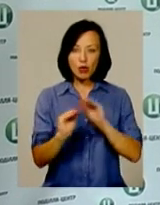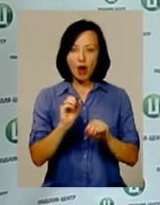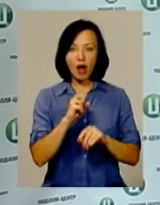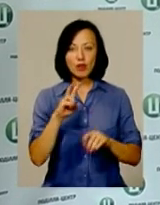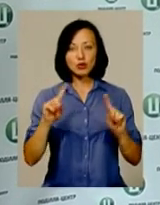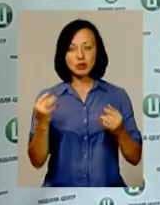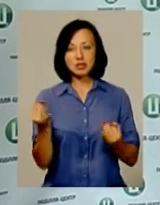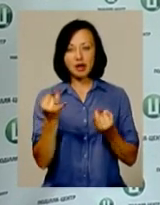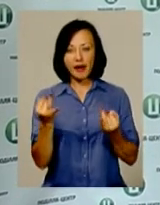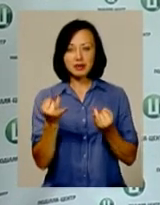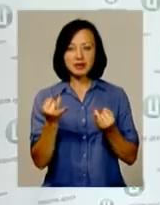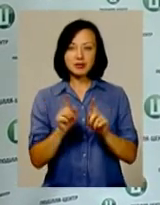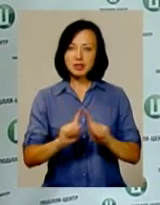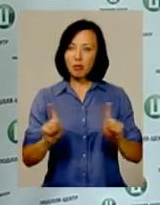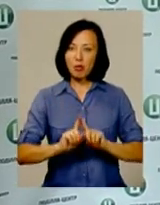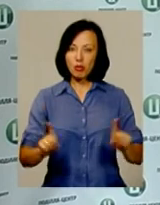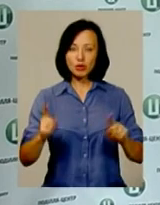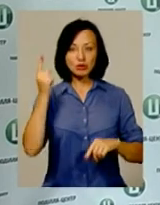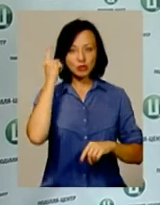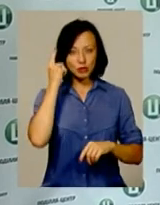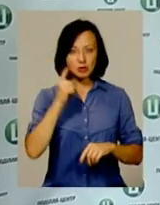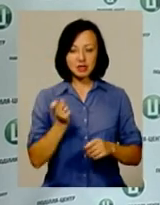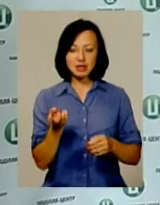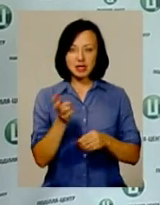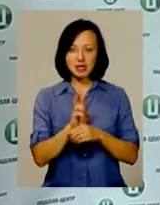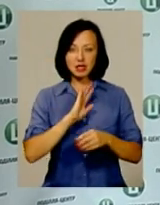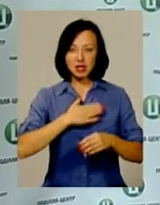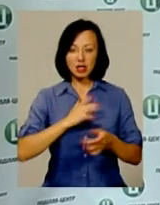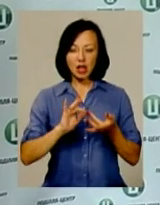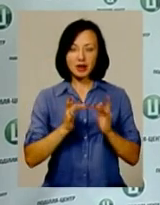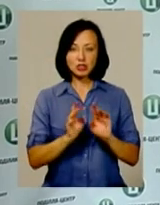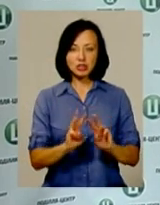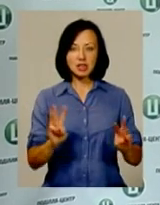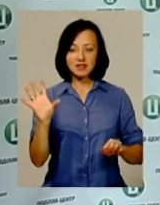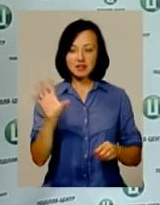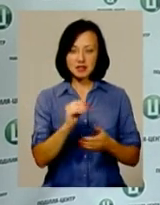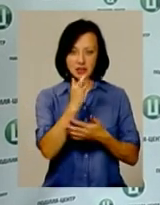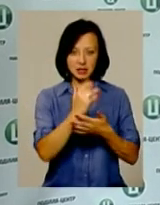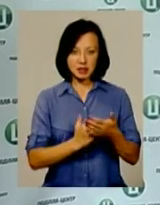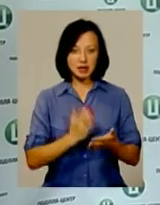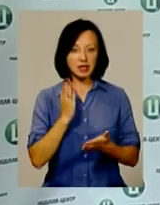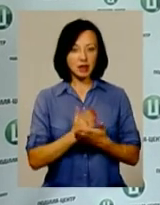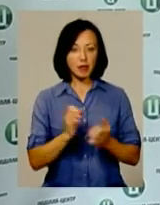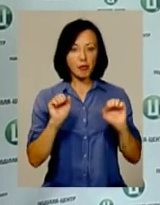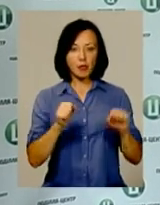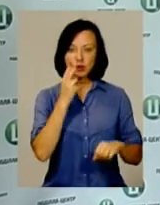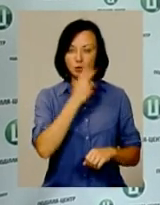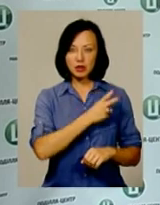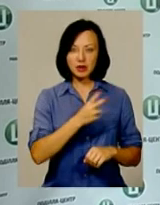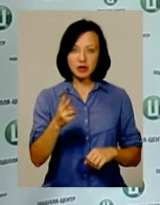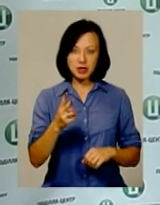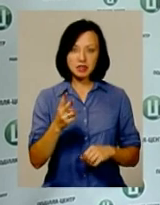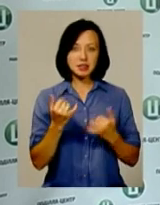дуже цікаві, вони такі самобутні. Я думаю, якщо зайти на наш сайт, всі там є ці роботи, і можете їх подивитися,